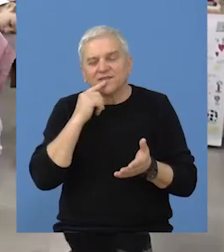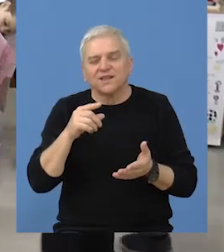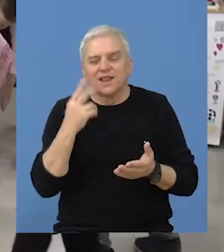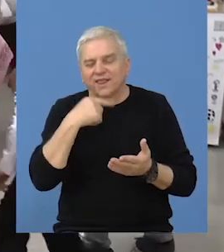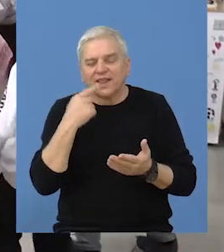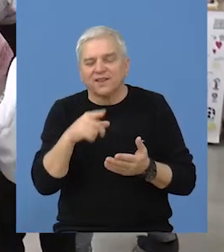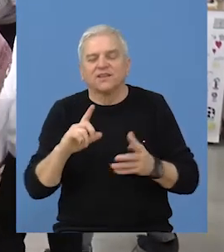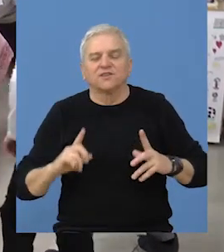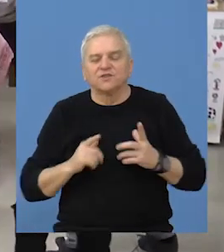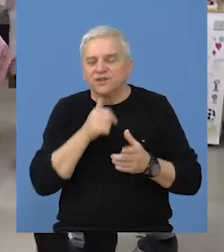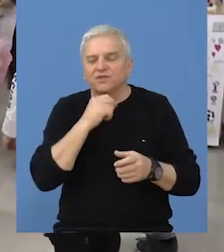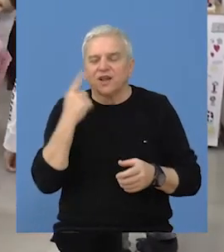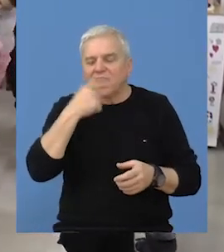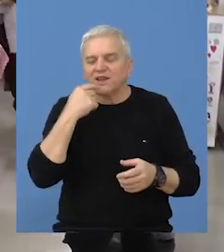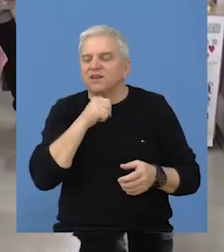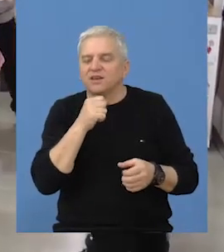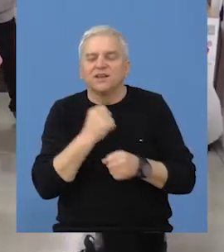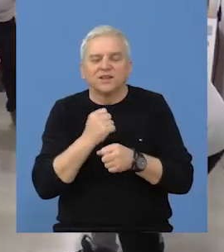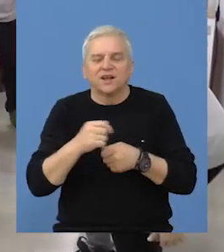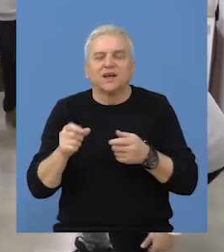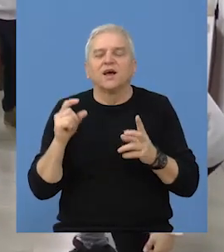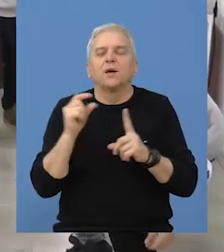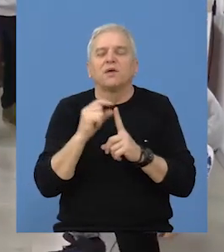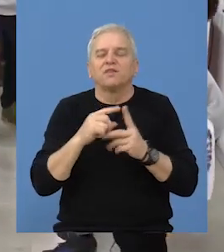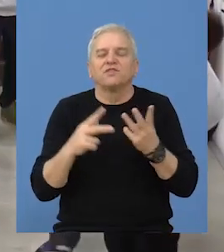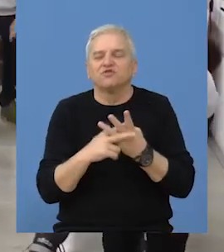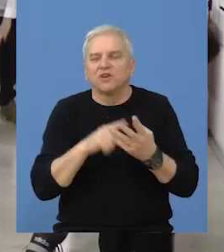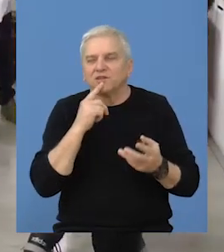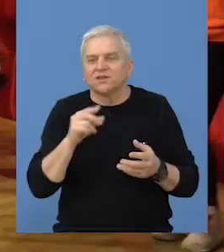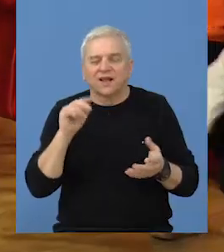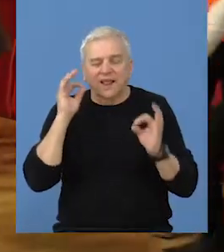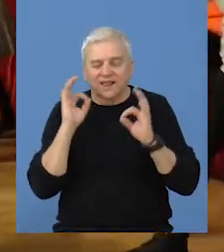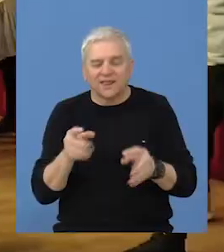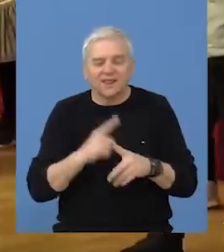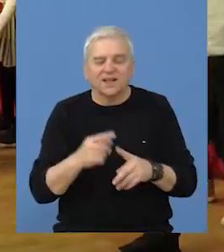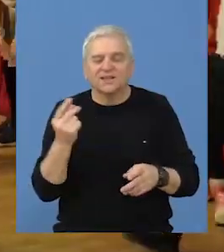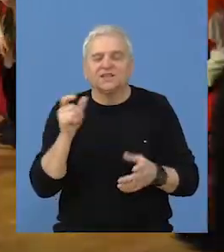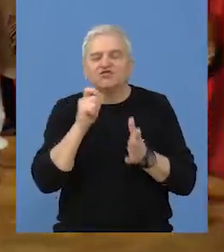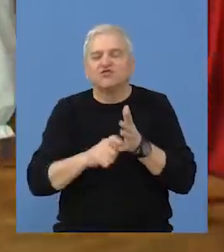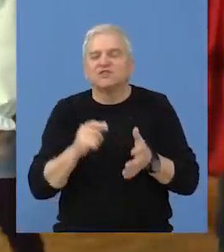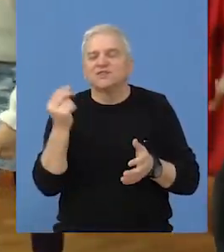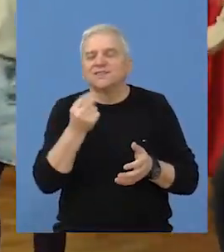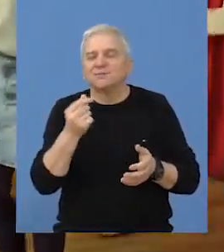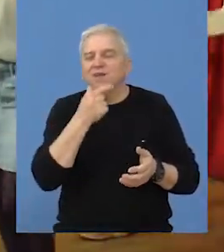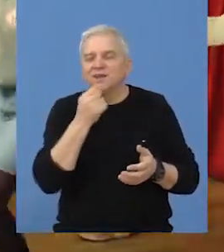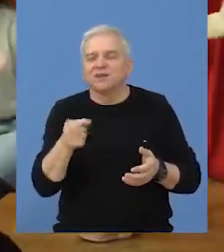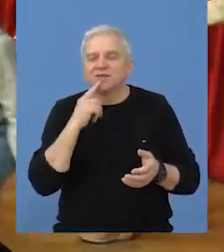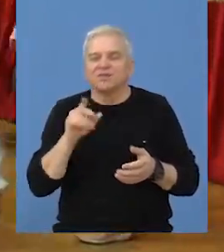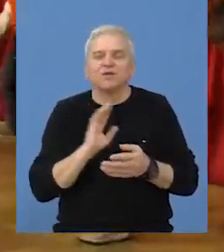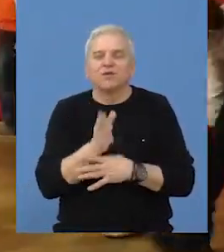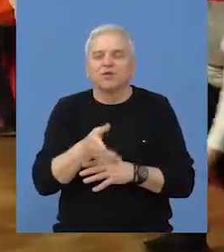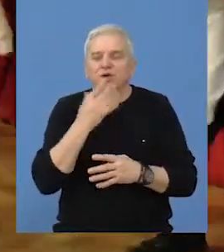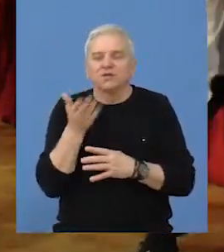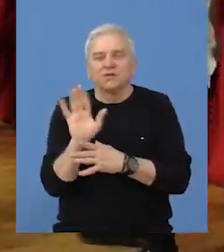vezanu za život, lik i del od Petefija Šandora. Konkretno na časovima srpskog jezika mi smo